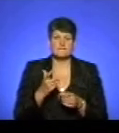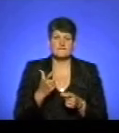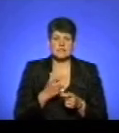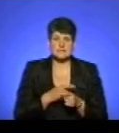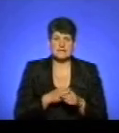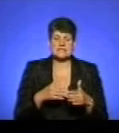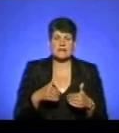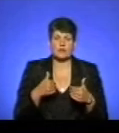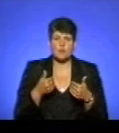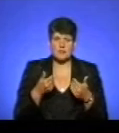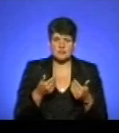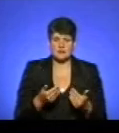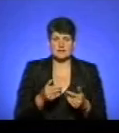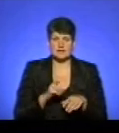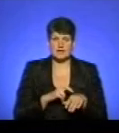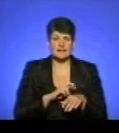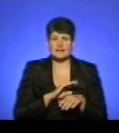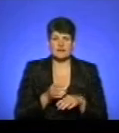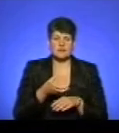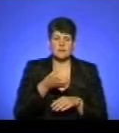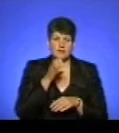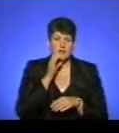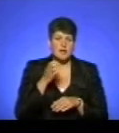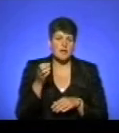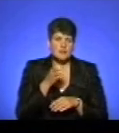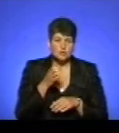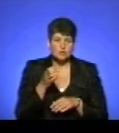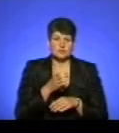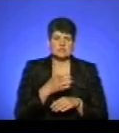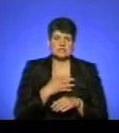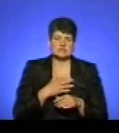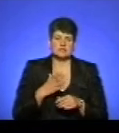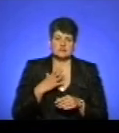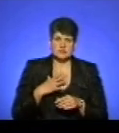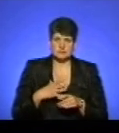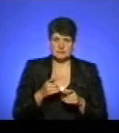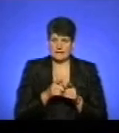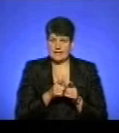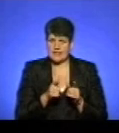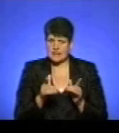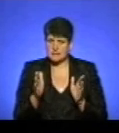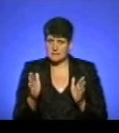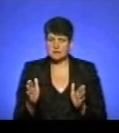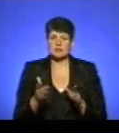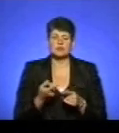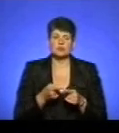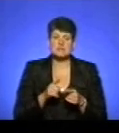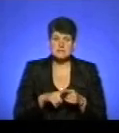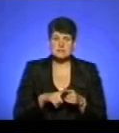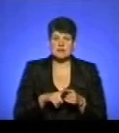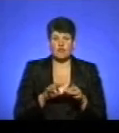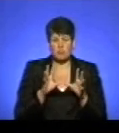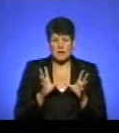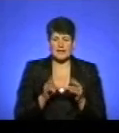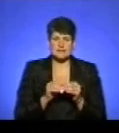лікарем і не вживає алкоголь, витримує терміни. Таким чином, в